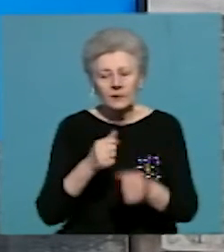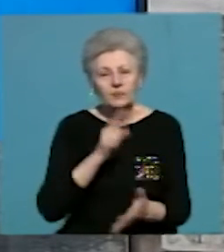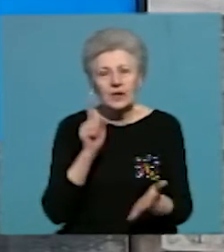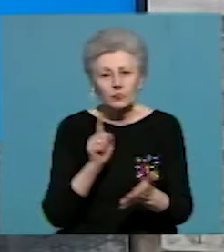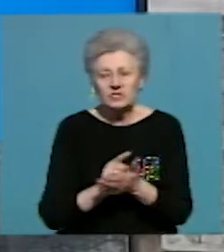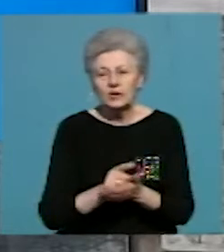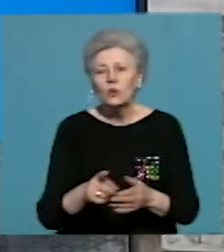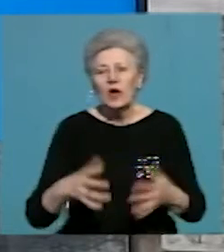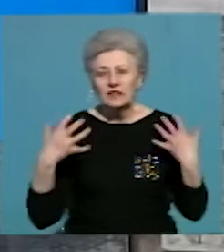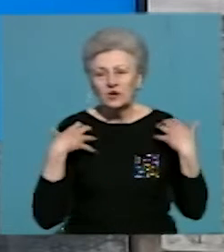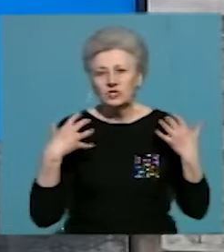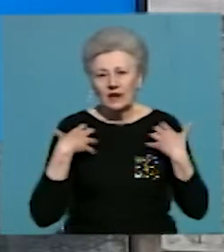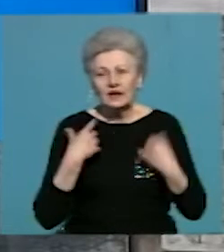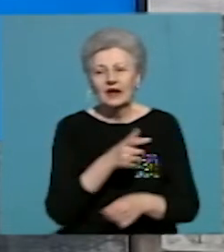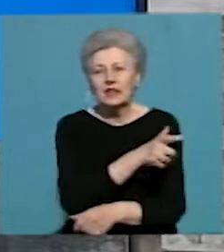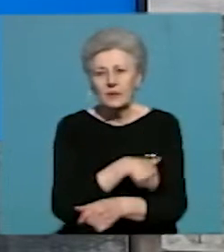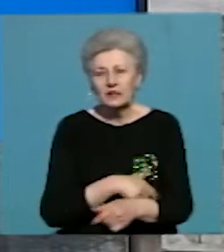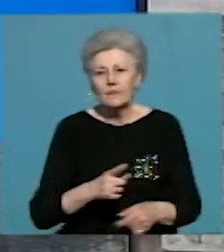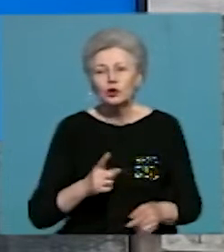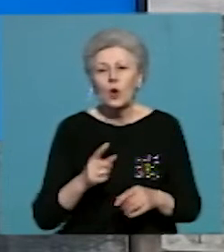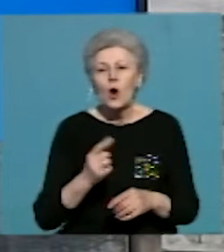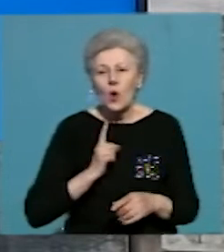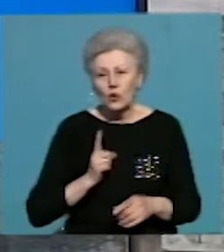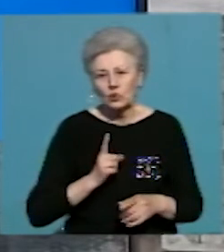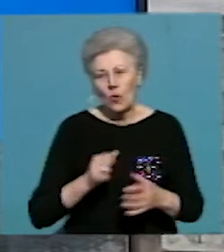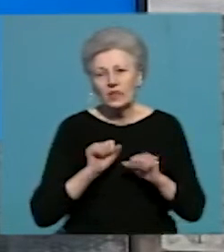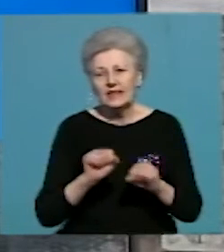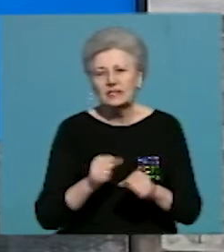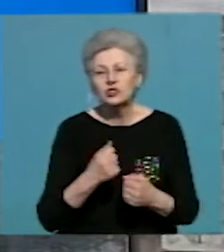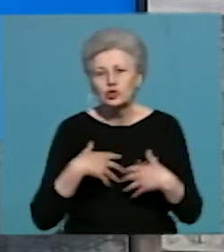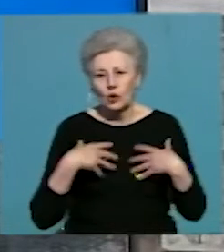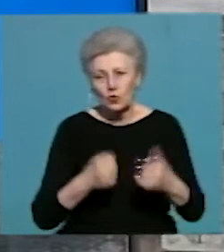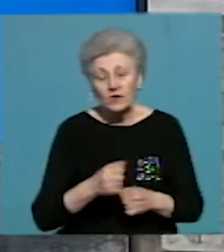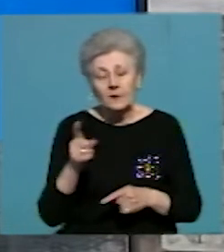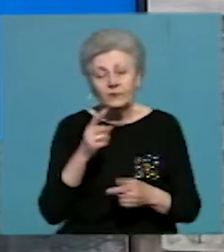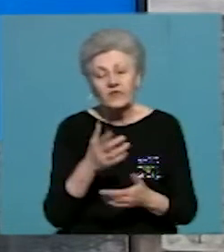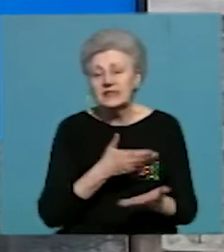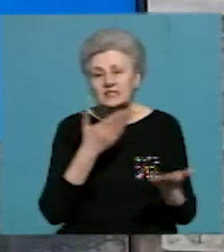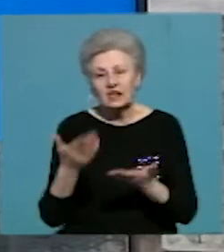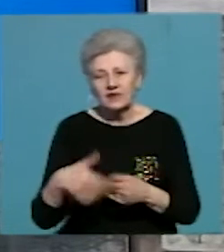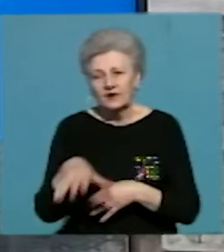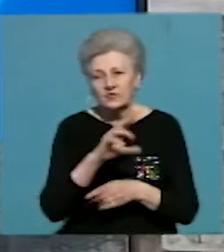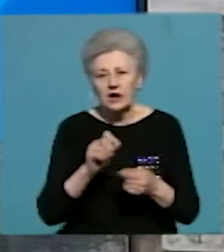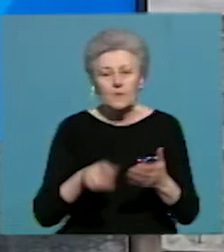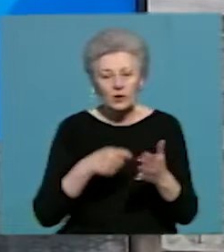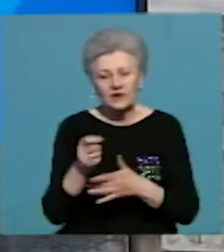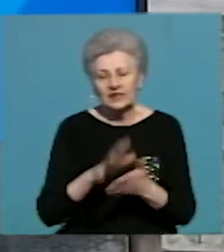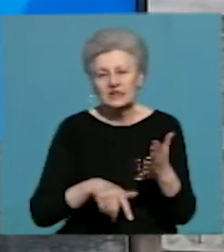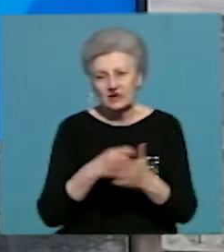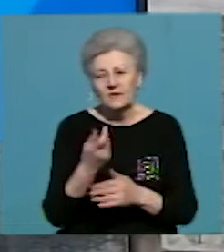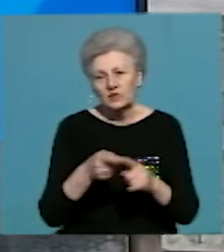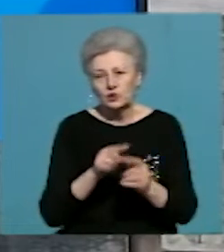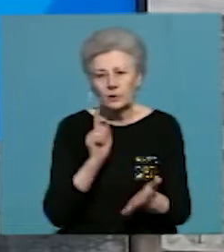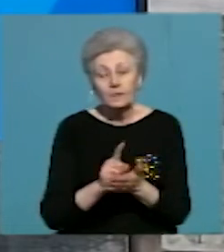охорони здоров'я. Під час наради з керівниками обласних комунальних закладів охорони здоров'я він закликав подавати документи на цю посаду. Про це сказала